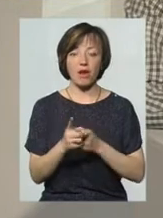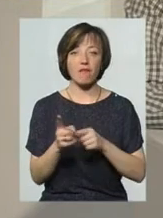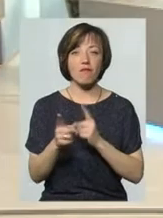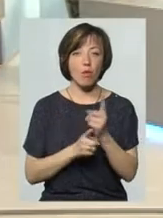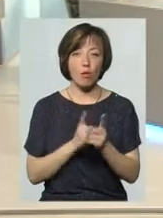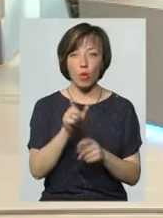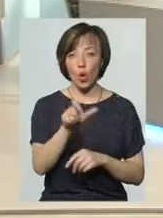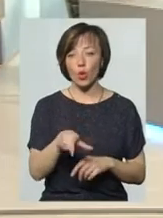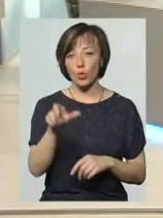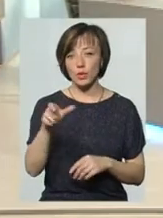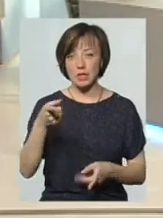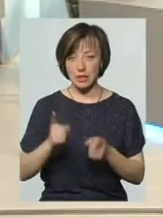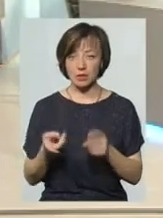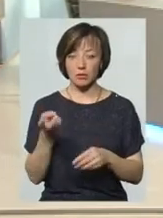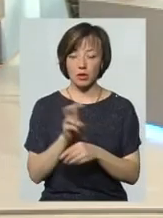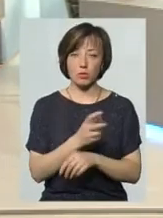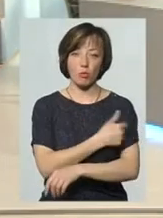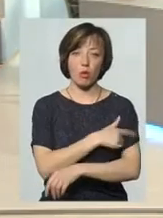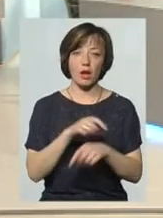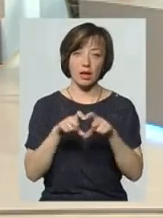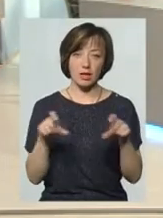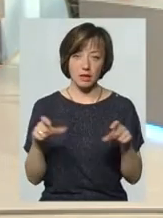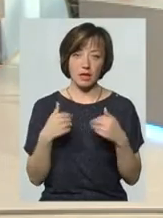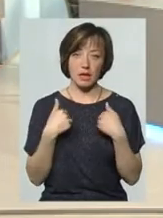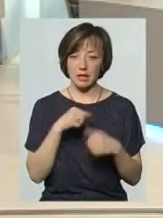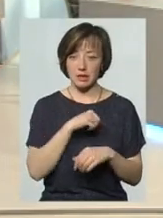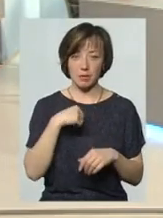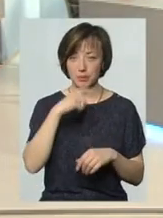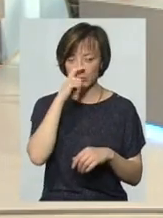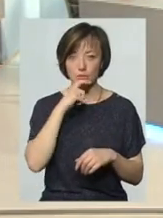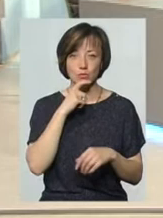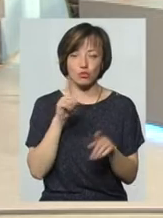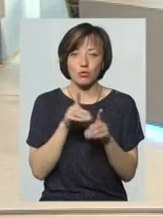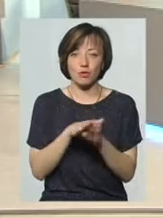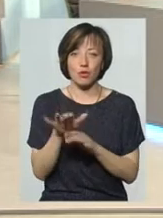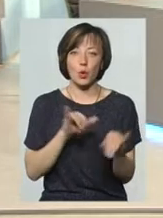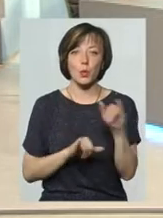що дійсно приходиш в поліклініку і я сам не розумію, що відбувається, куди йти.